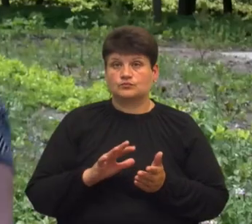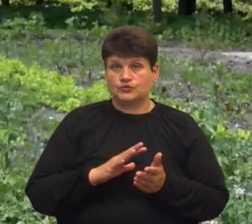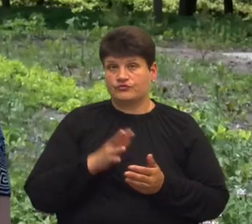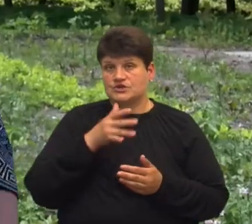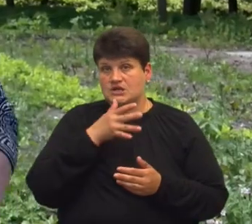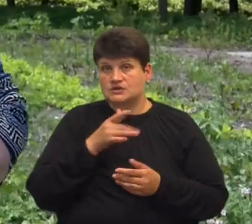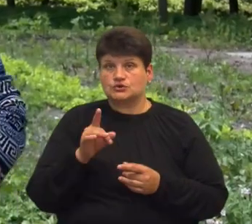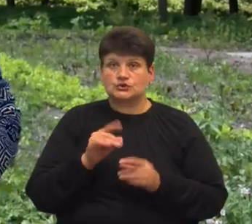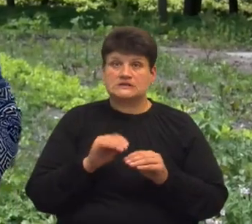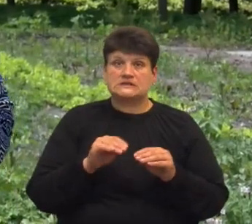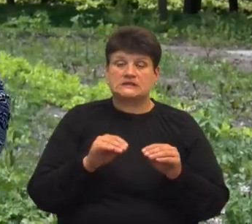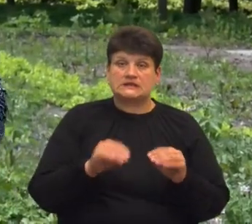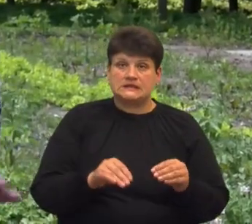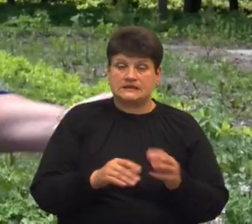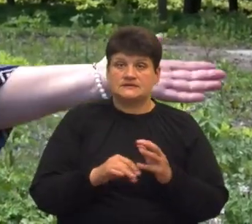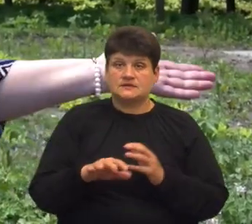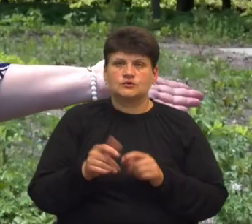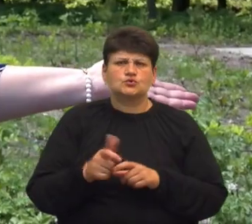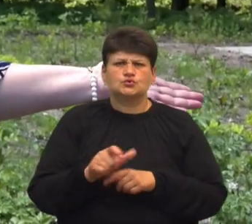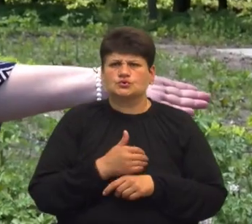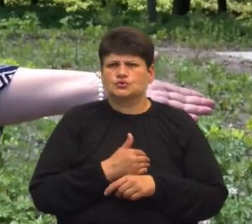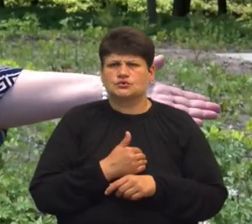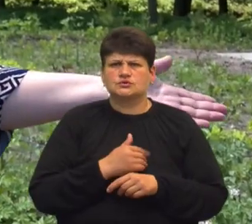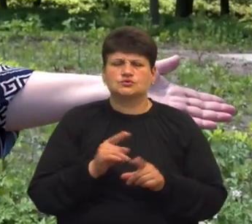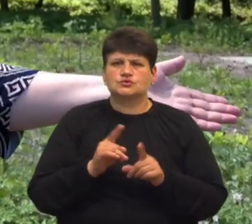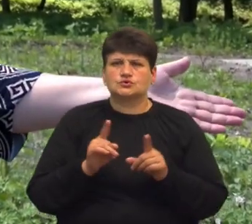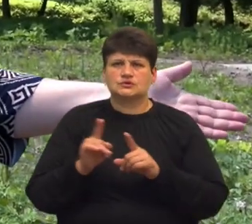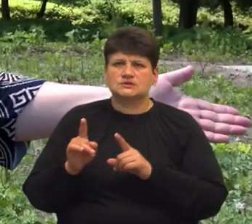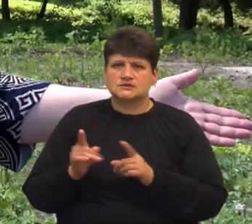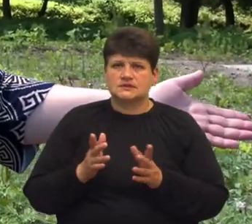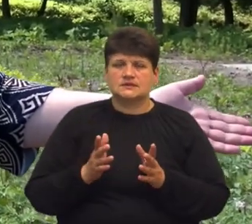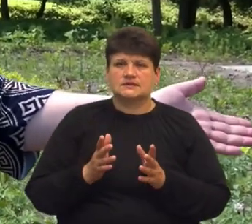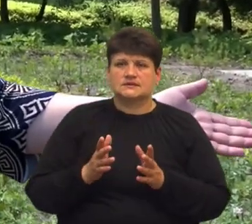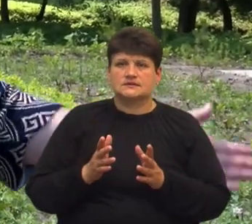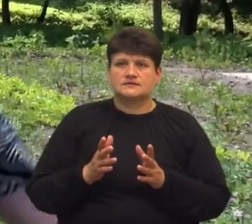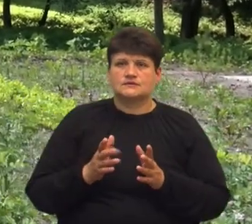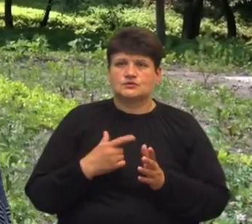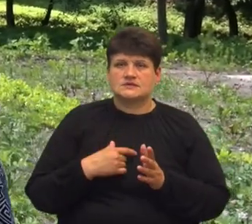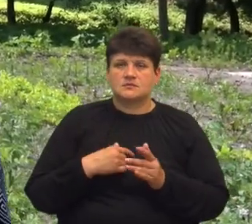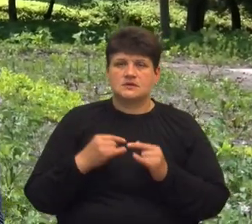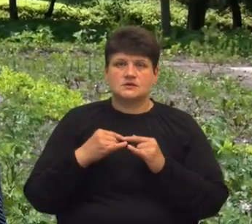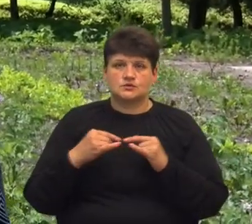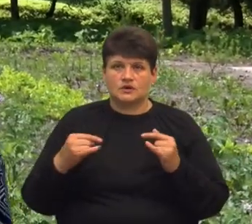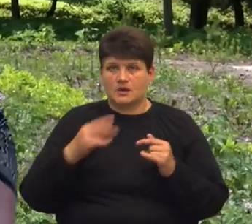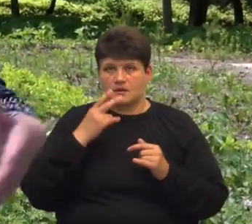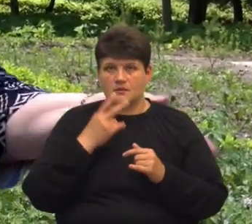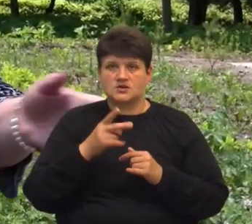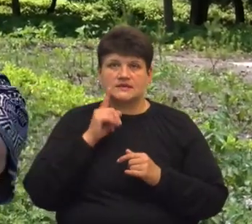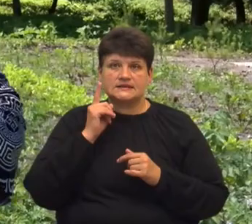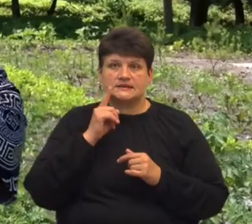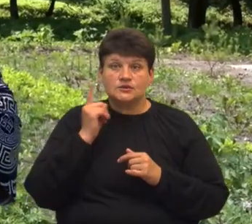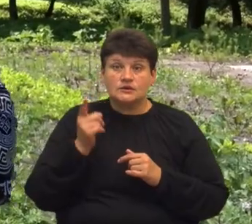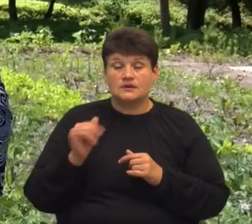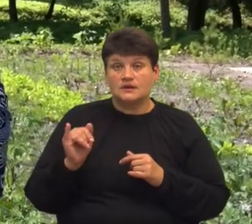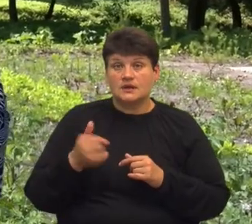щось посадити в землю. Дуже хотілося бачити у себе на старі якусь зеленуху. І